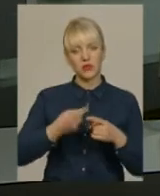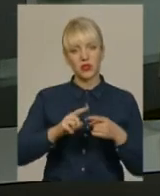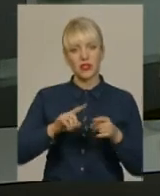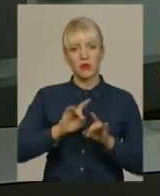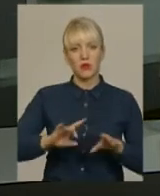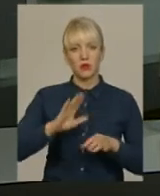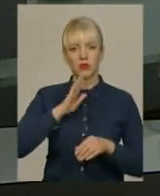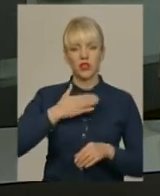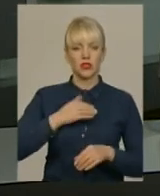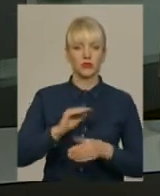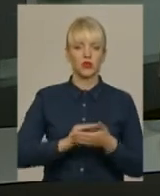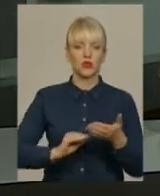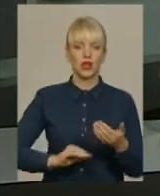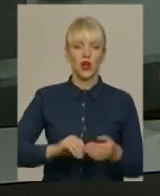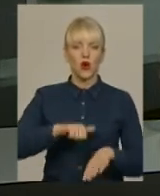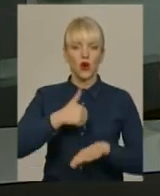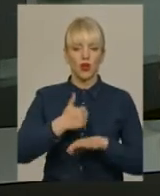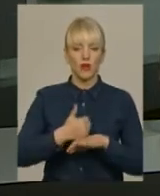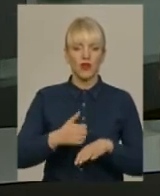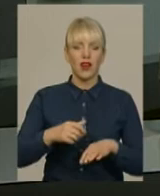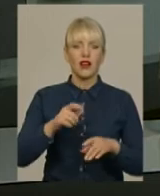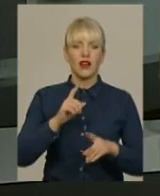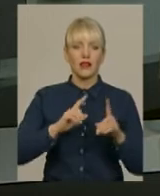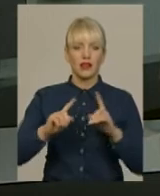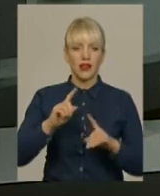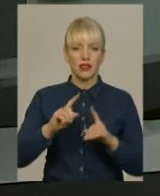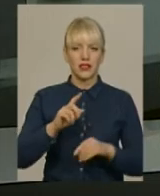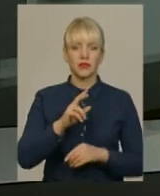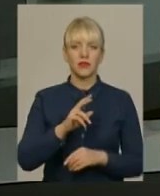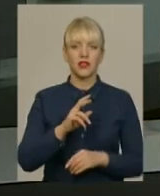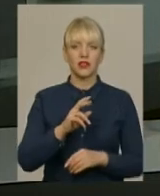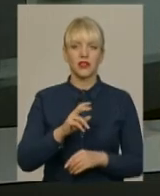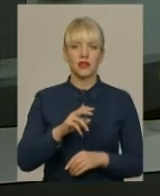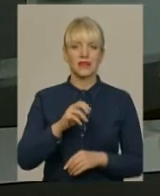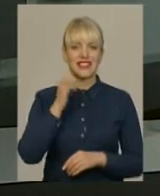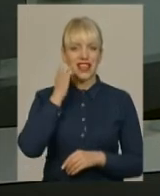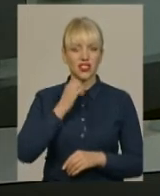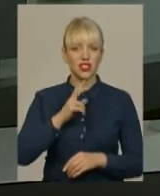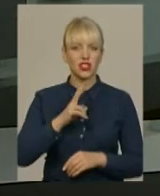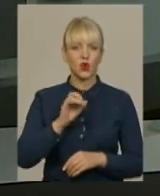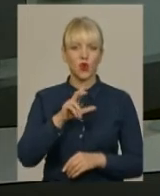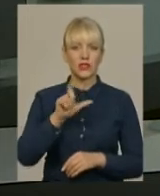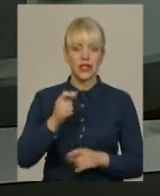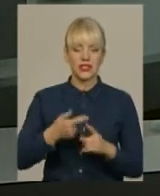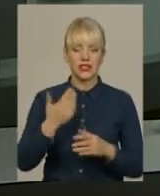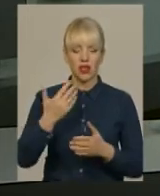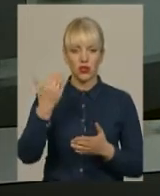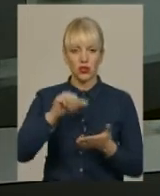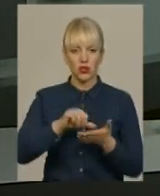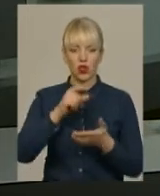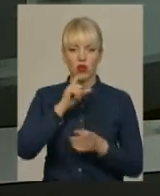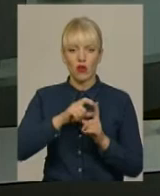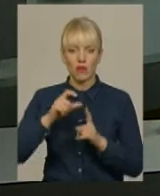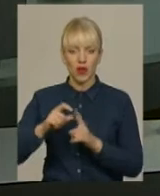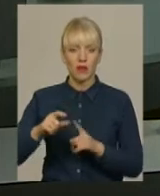журналістам повідомив голова Ради козацьких старішин краю Кузьма Матвіюк. За його словами, представники творчої інтелігенції вважають,